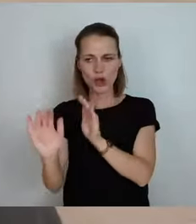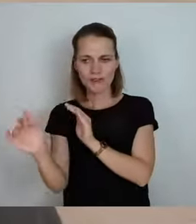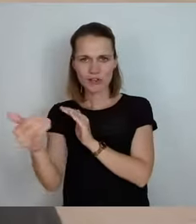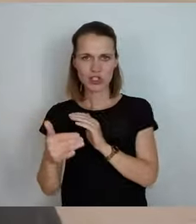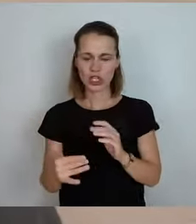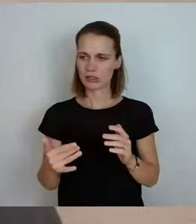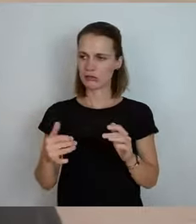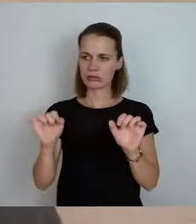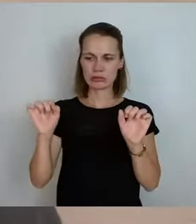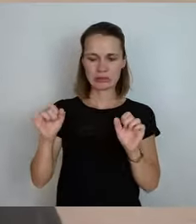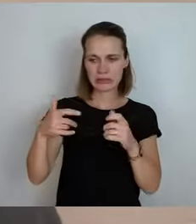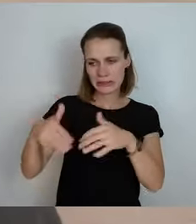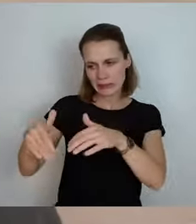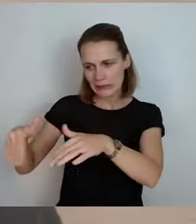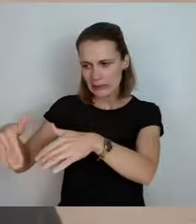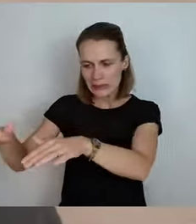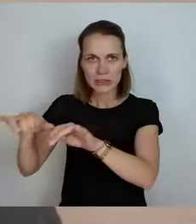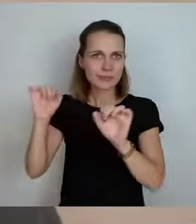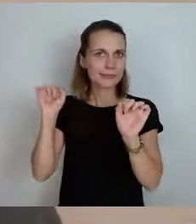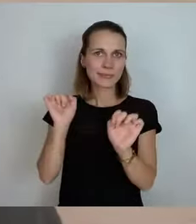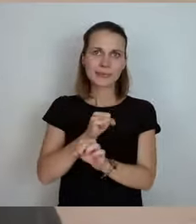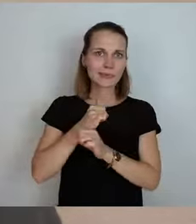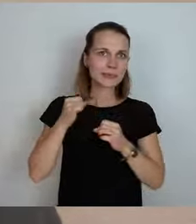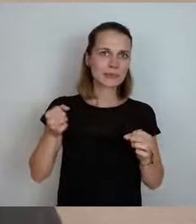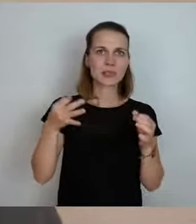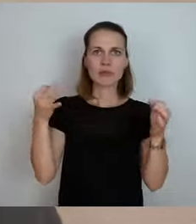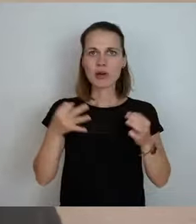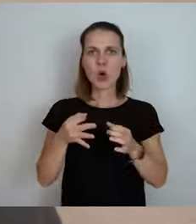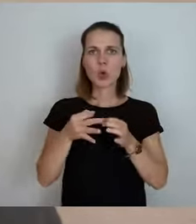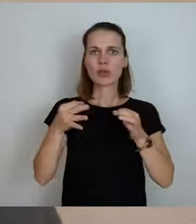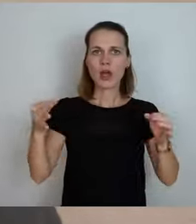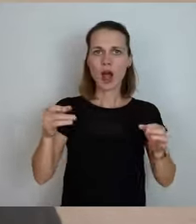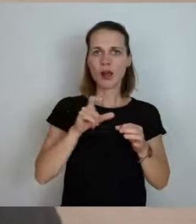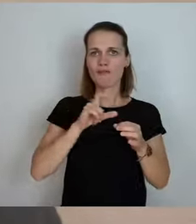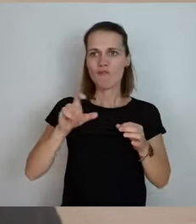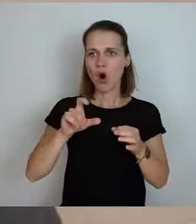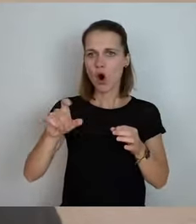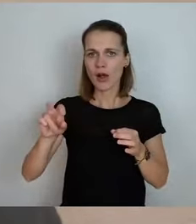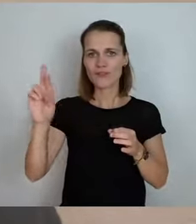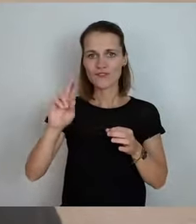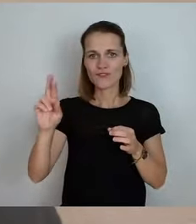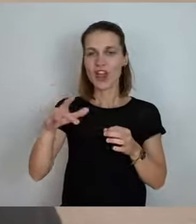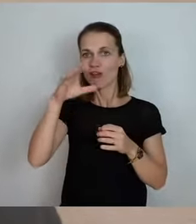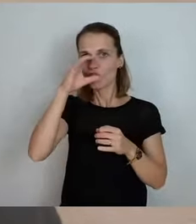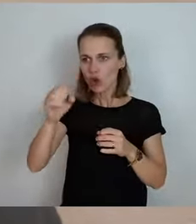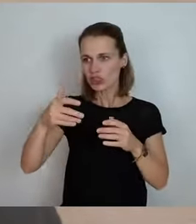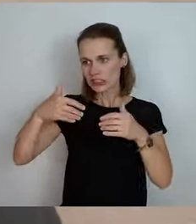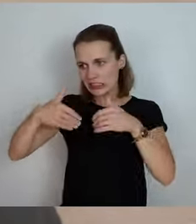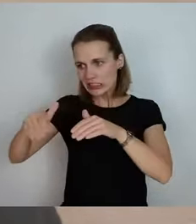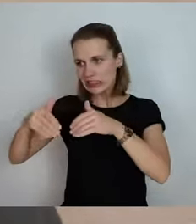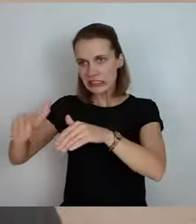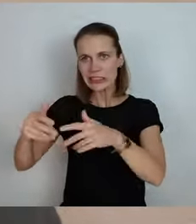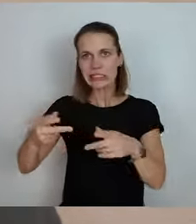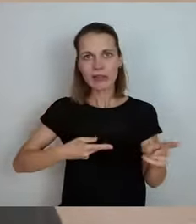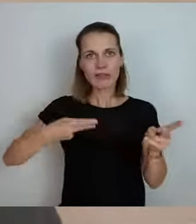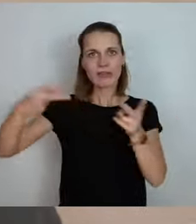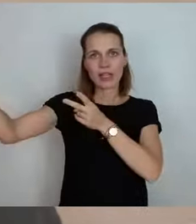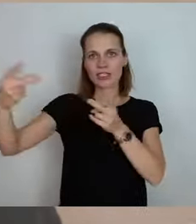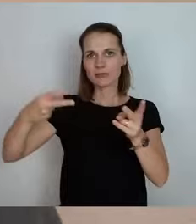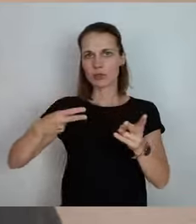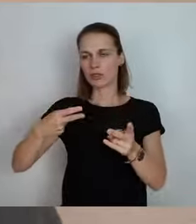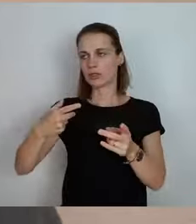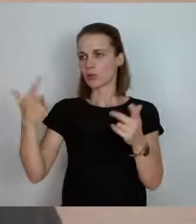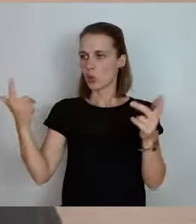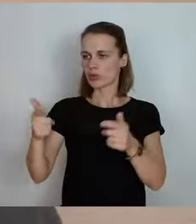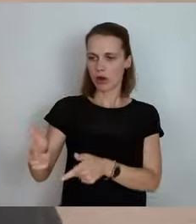Ich habe Tage, ich habe Wochen gebraucht, bis ich jemanden gefunden habe, der die Füchse irgendwo hin transportiert hat oder erschossen hat oder was